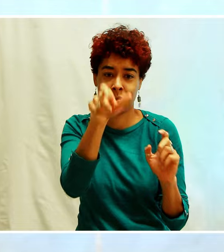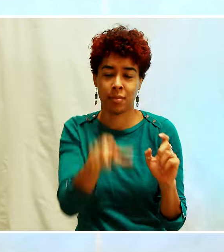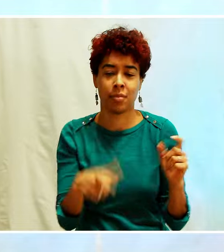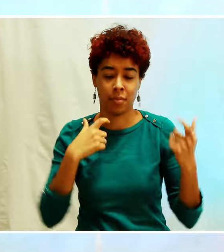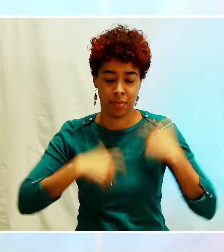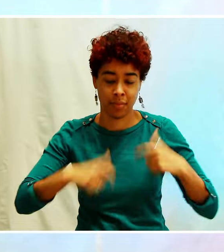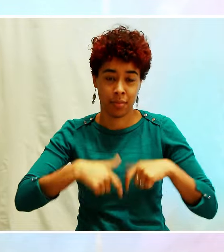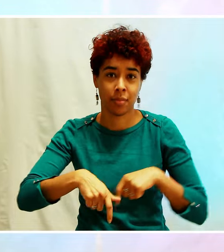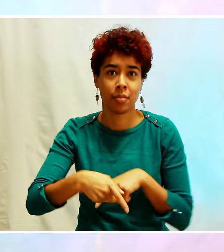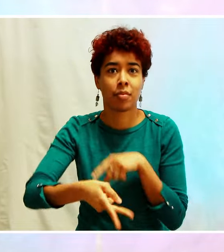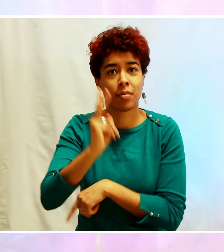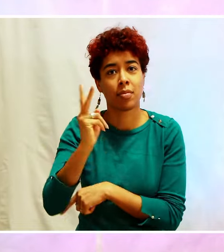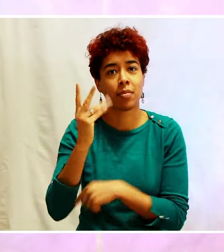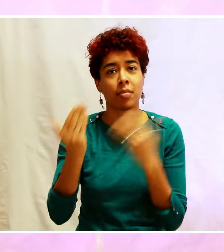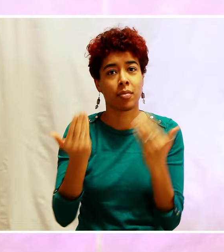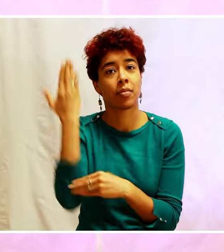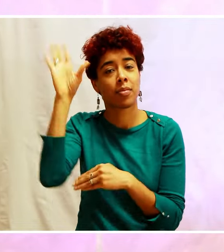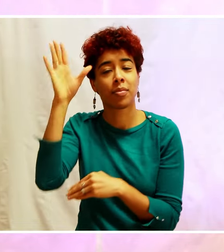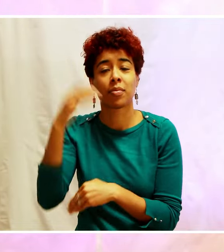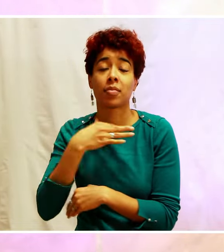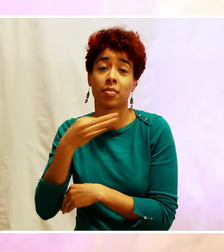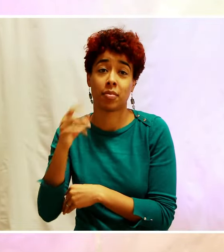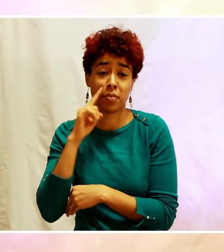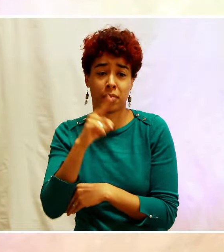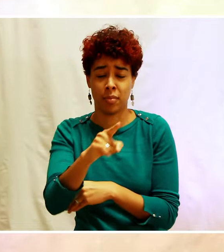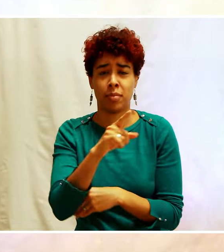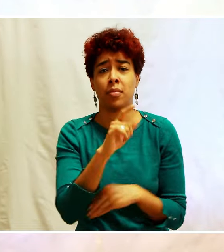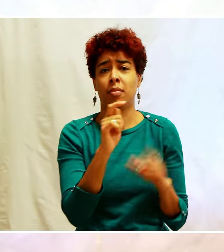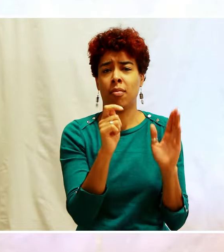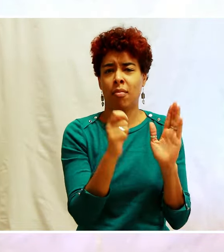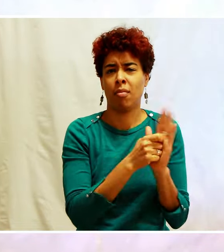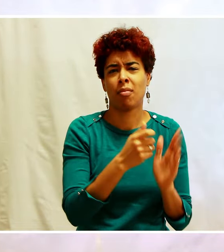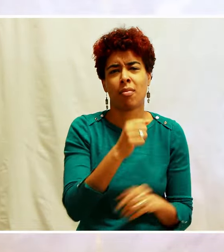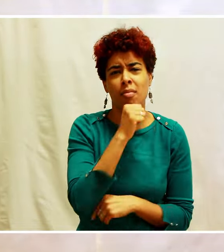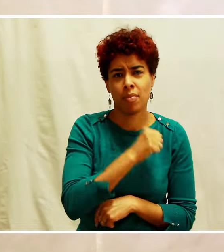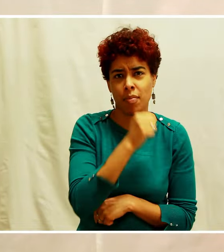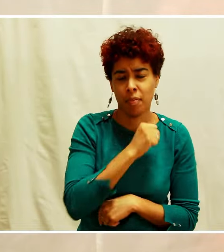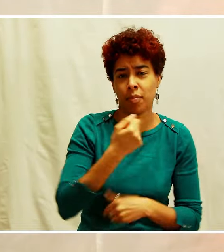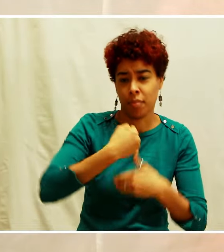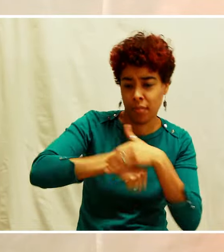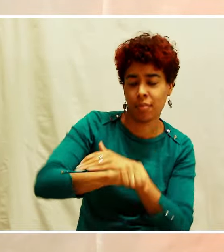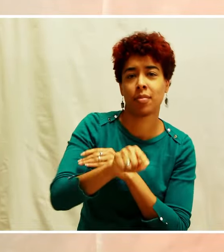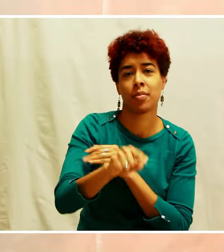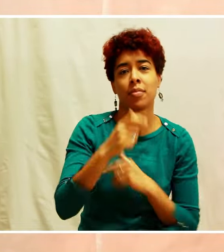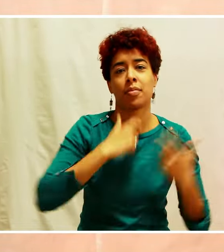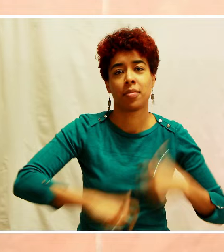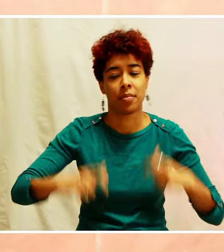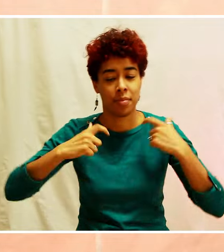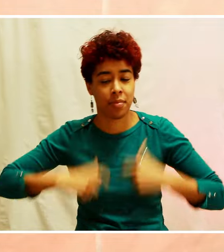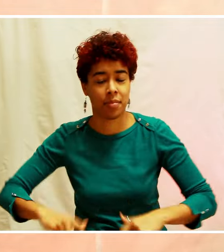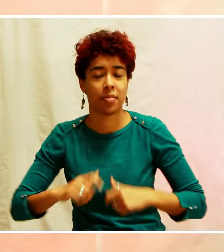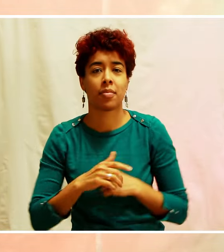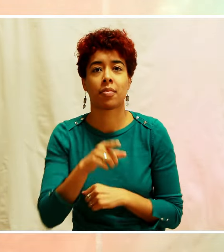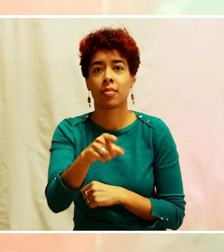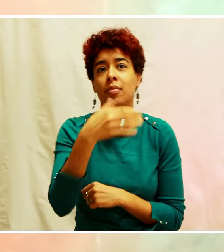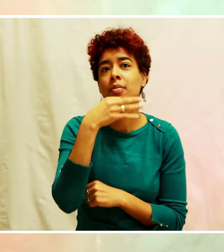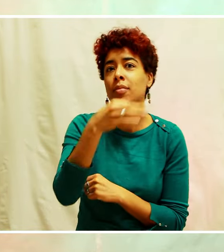fils parce qu'il l'avait eu dans sa vieillesse. Amen. » Aujourd'hui, j'aimerais juste dire aujourd'hui que tu es distingué parce que l